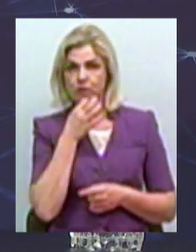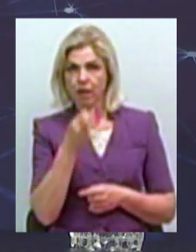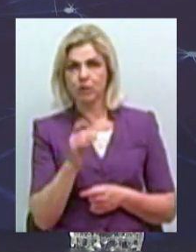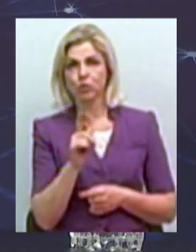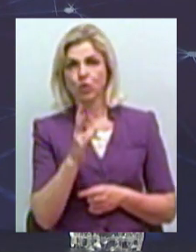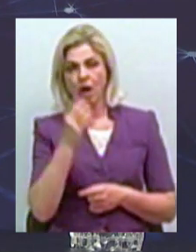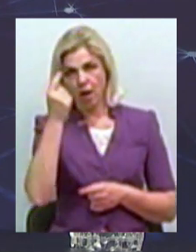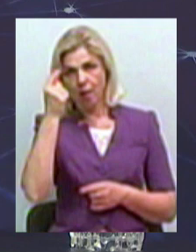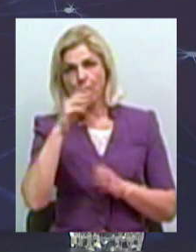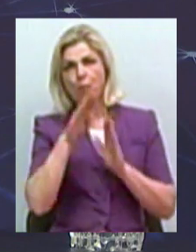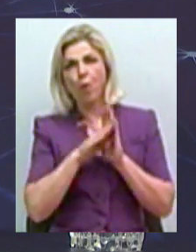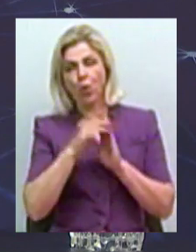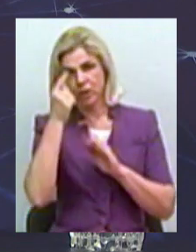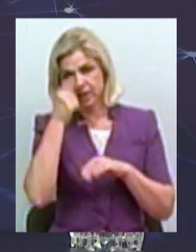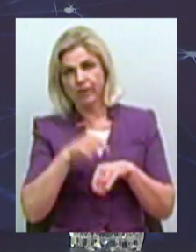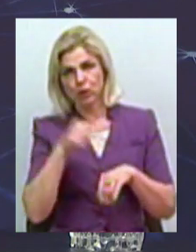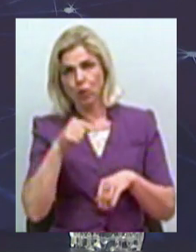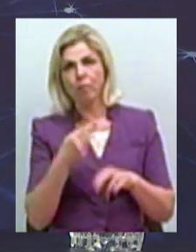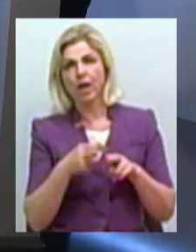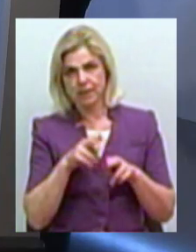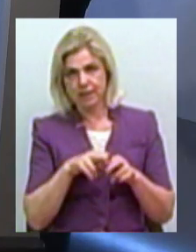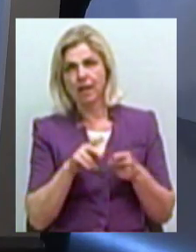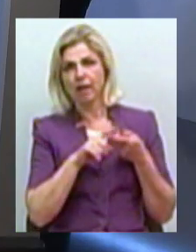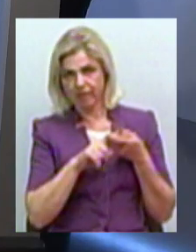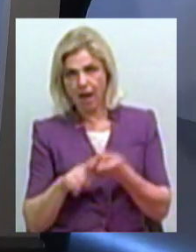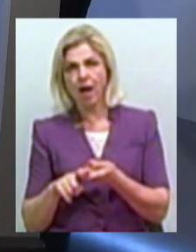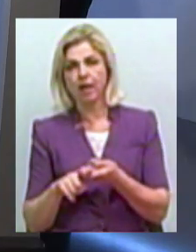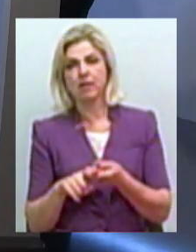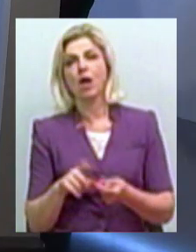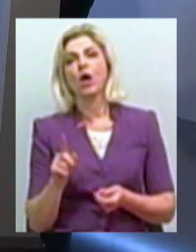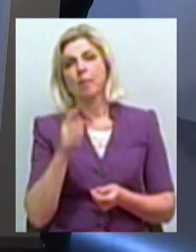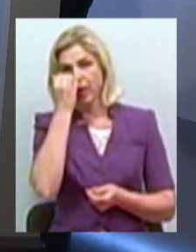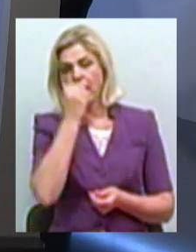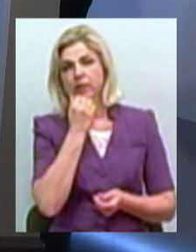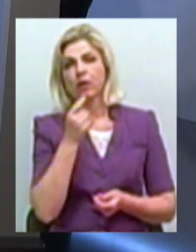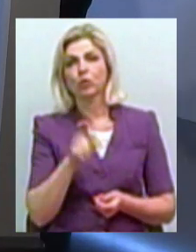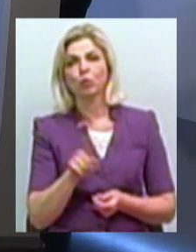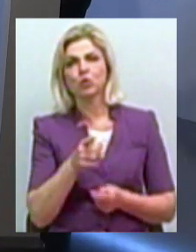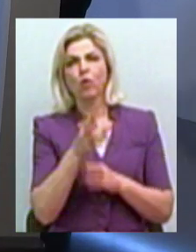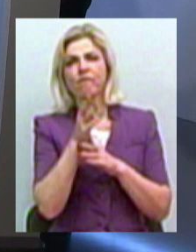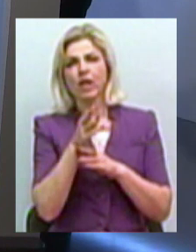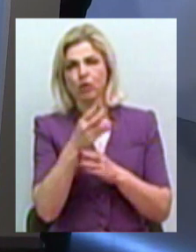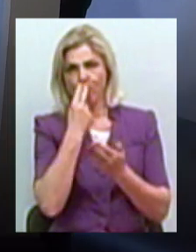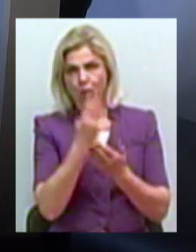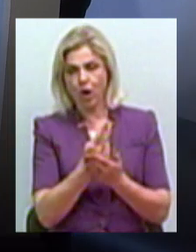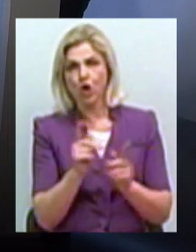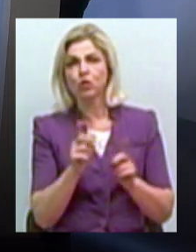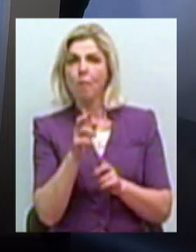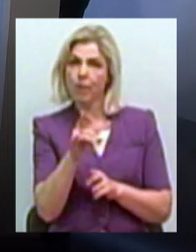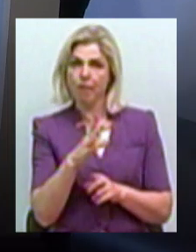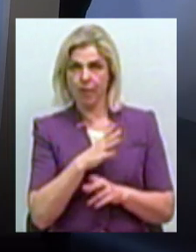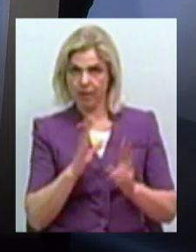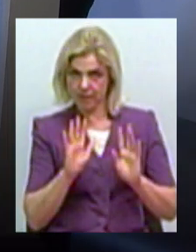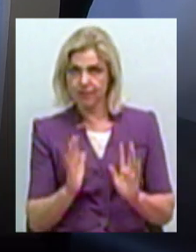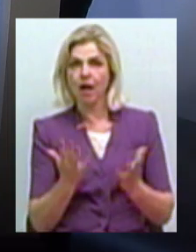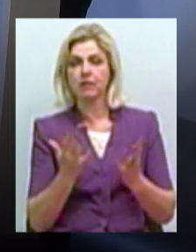підсвідомість це діє. Завдяки тому, що ми беремо відео, показуємо, що могло би статись, є такі у